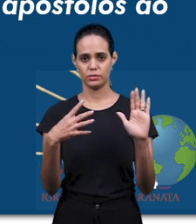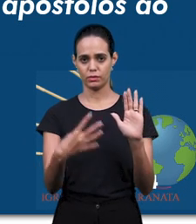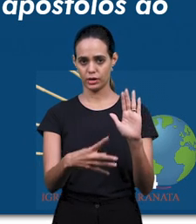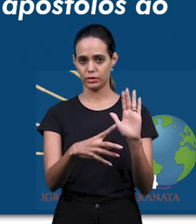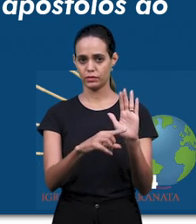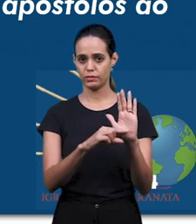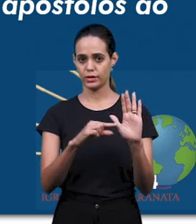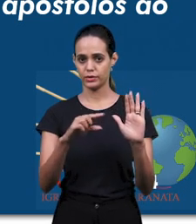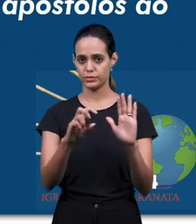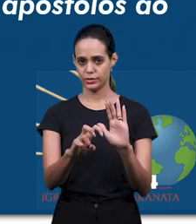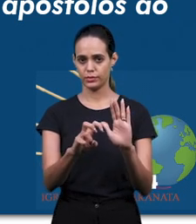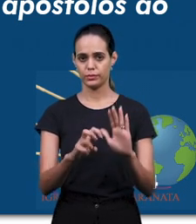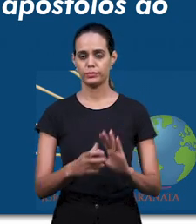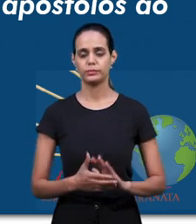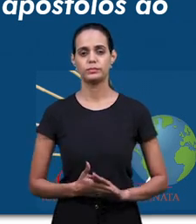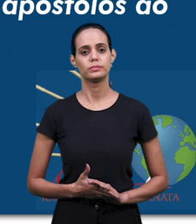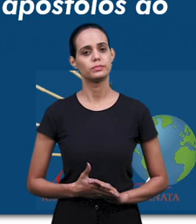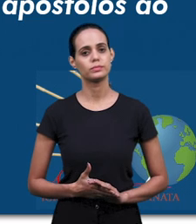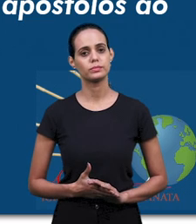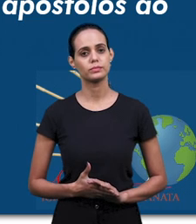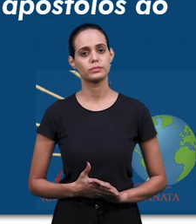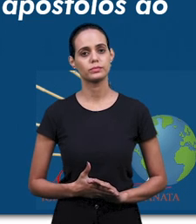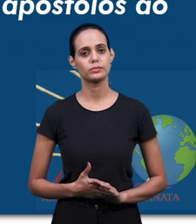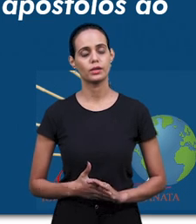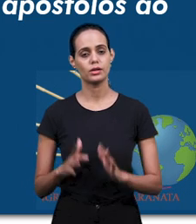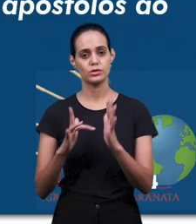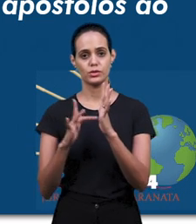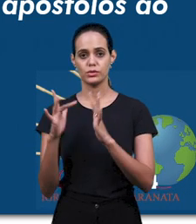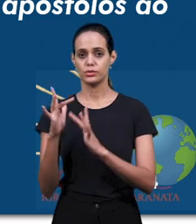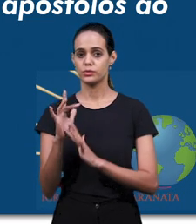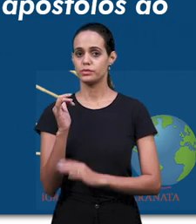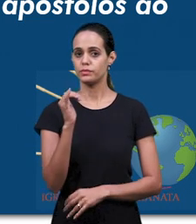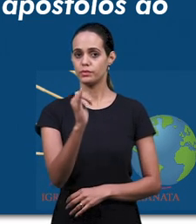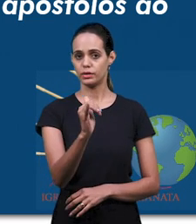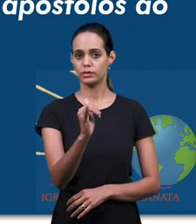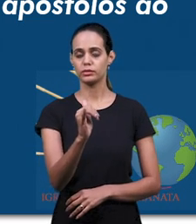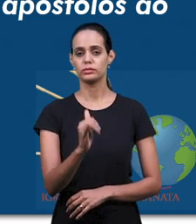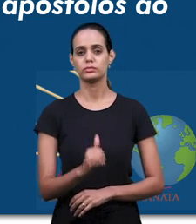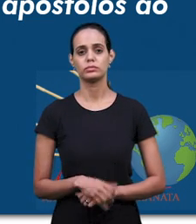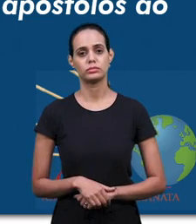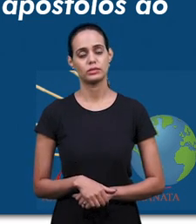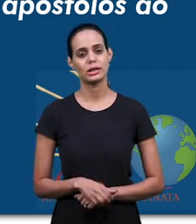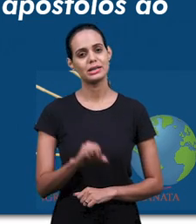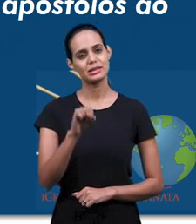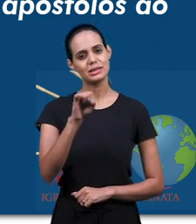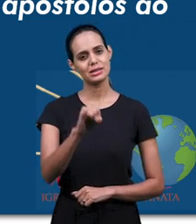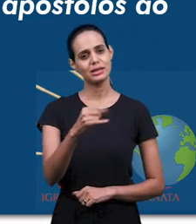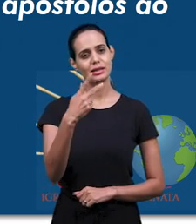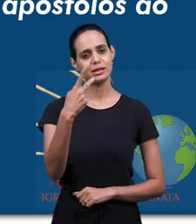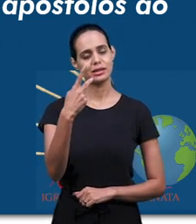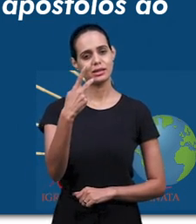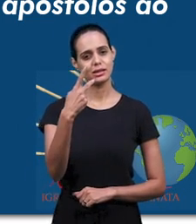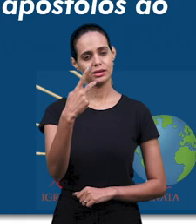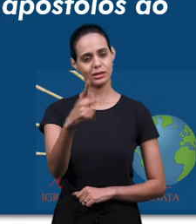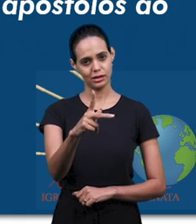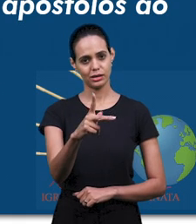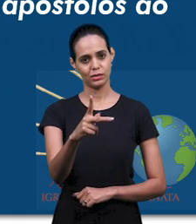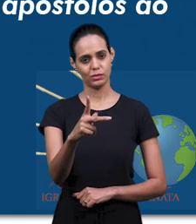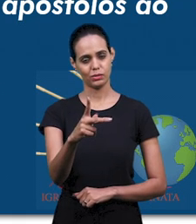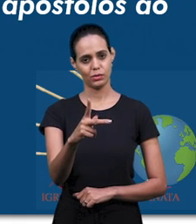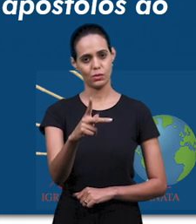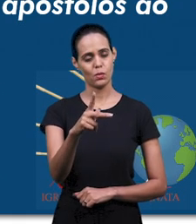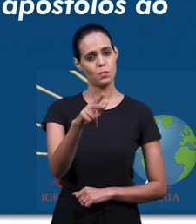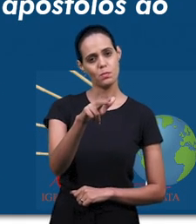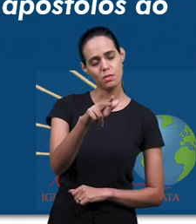Господь Иисус сказал, что если семь раз в день согрешит против тебя,